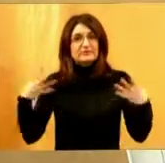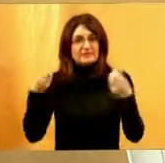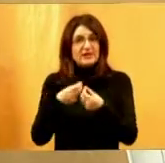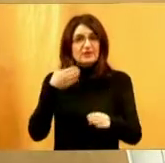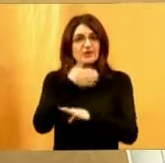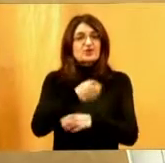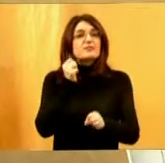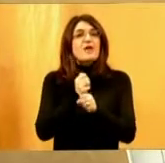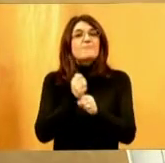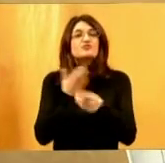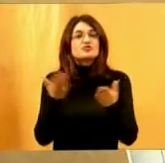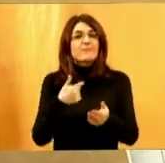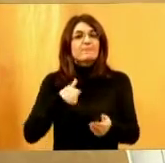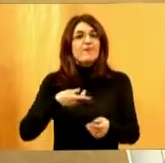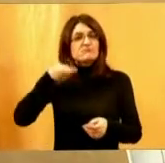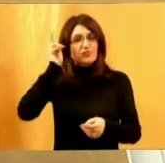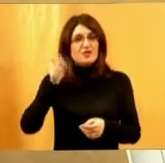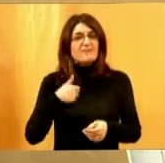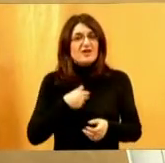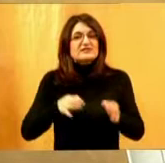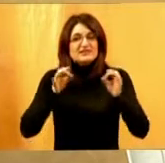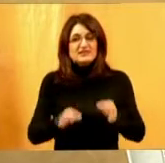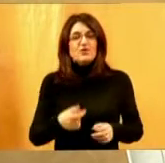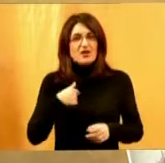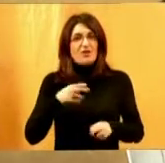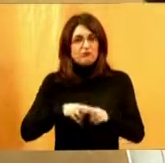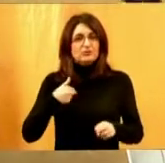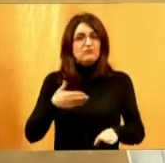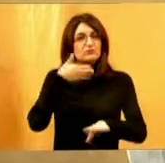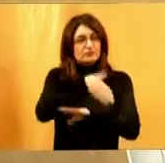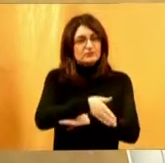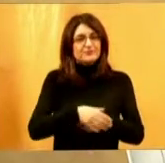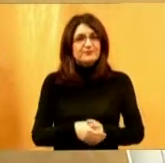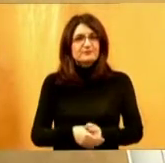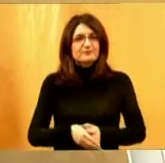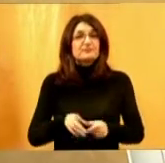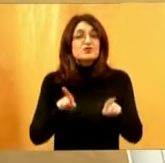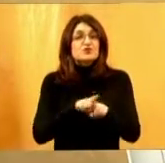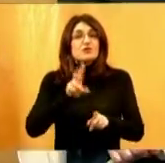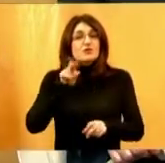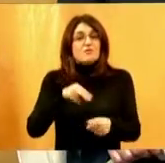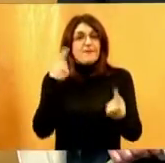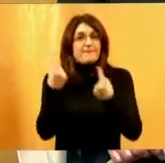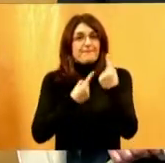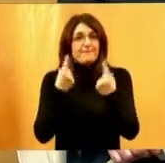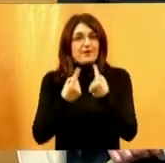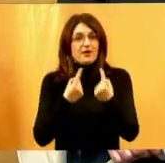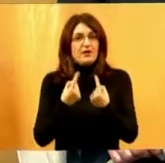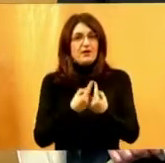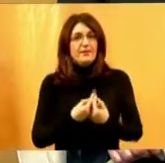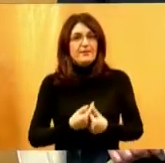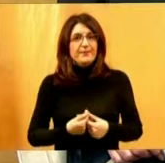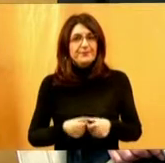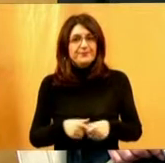učinit ćemo što mi možemo sa svoje strane. Ja sam sigurna da ću doći. Ima će priliku također proći